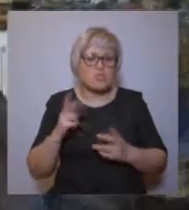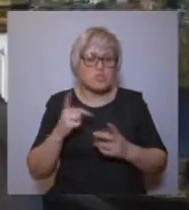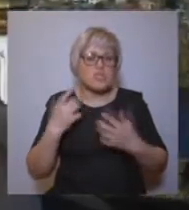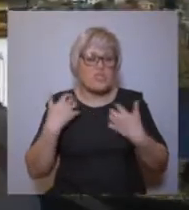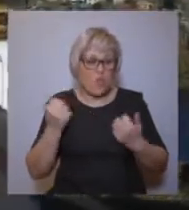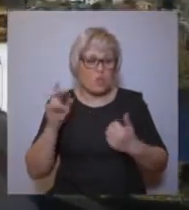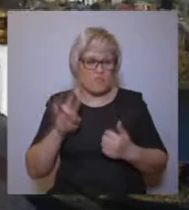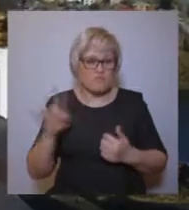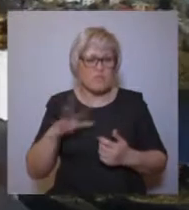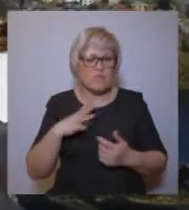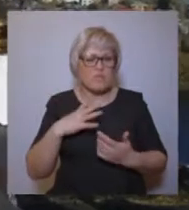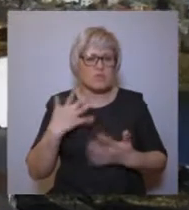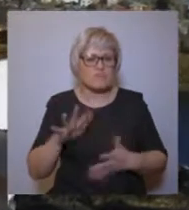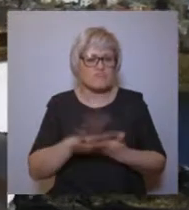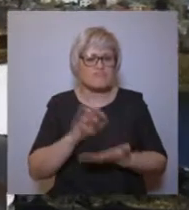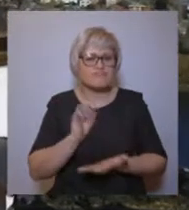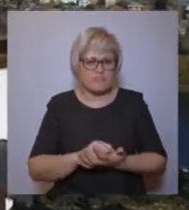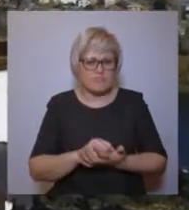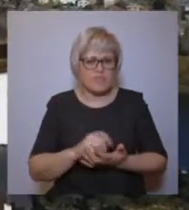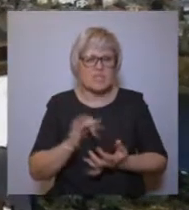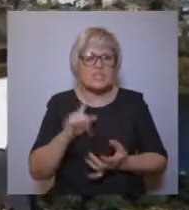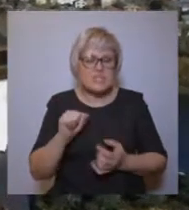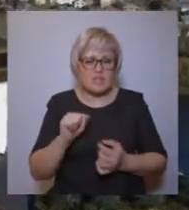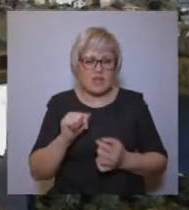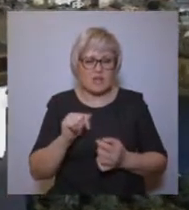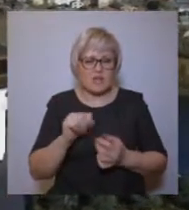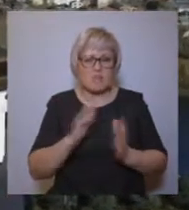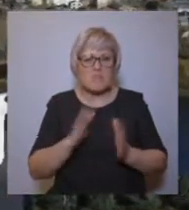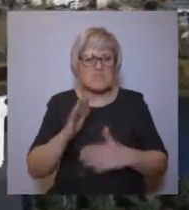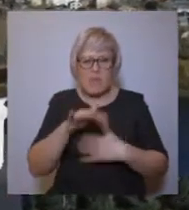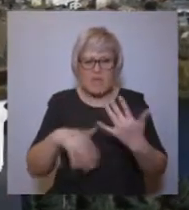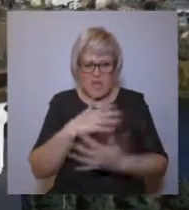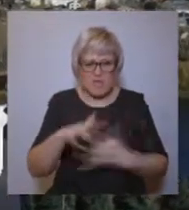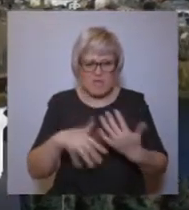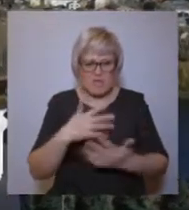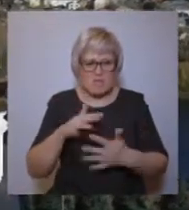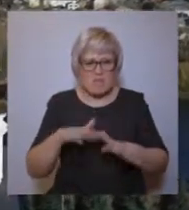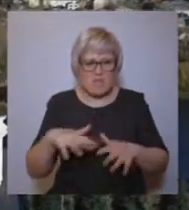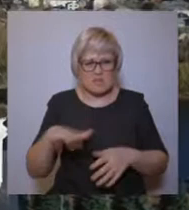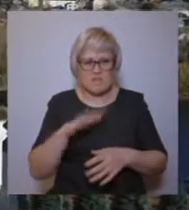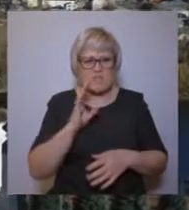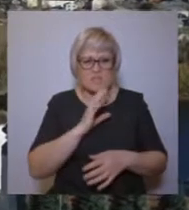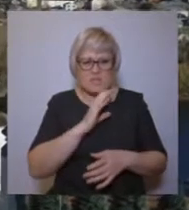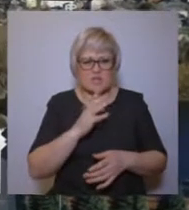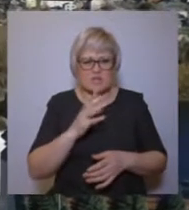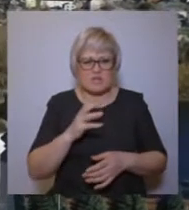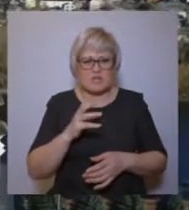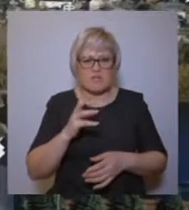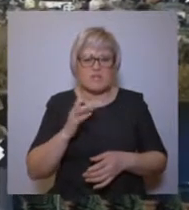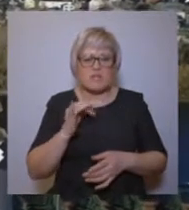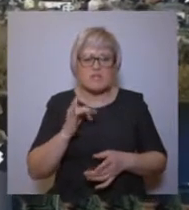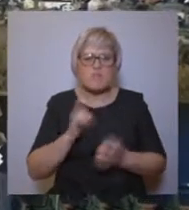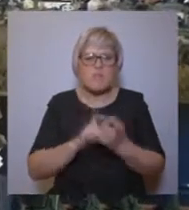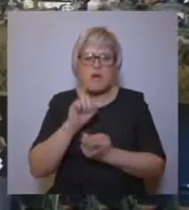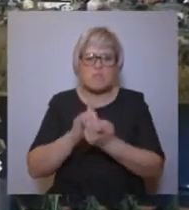затем уже в 1721, большой бедности, продолжая заведовать делом христианской миссии в Сибири. Здоровье митрополита было